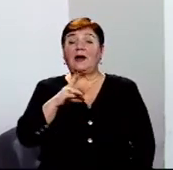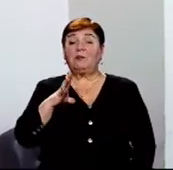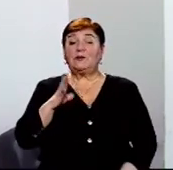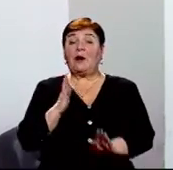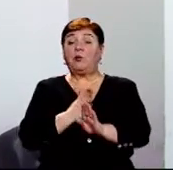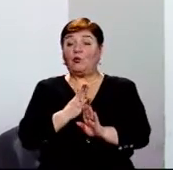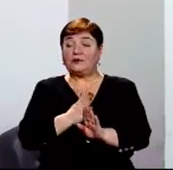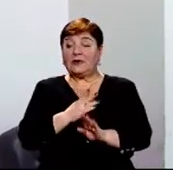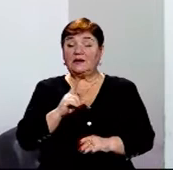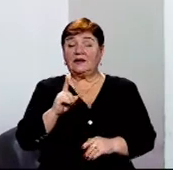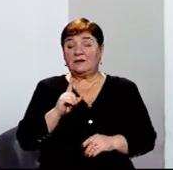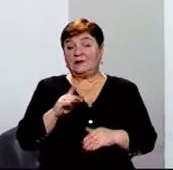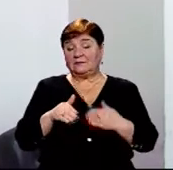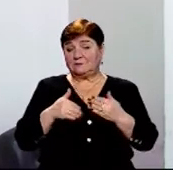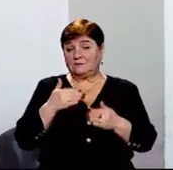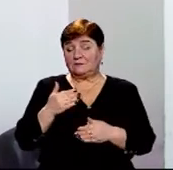погода і з чим ми зіткнулися.